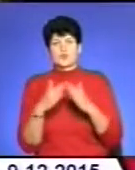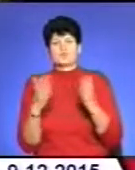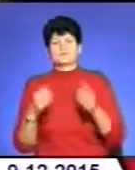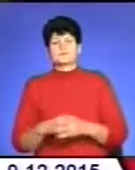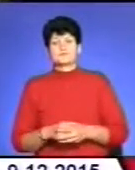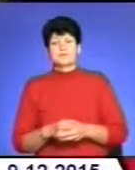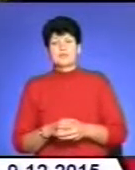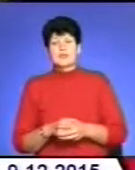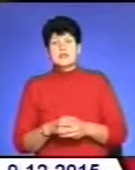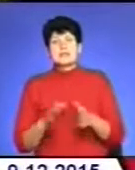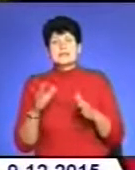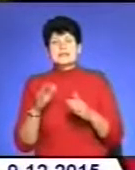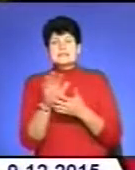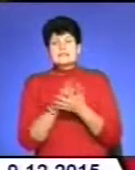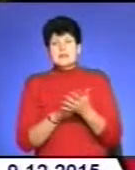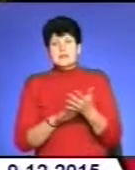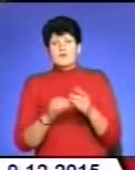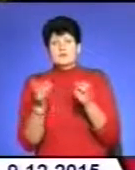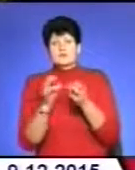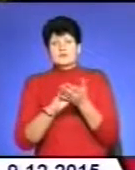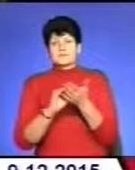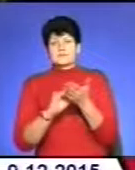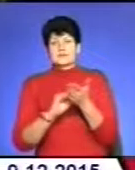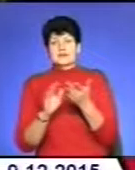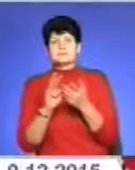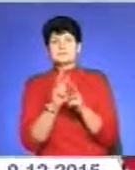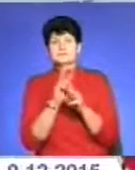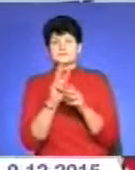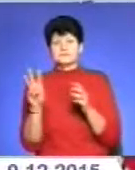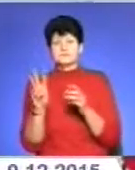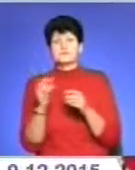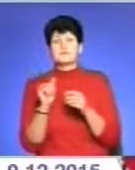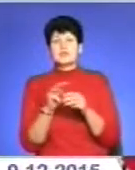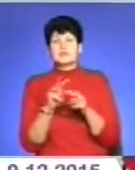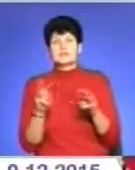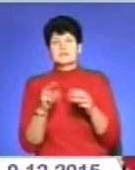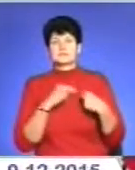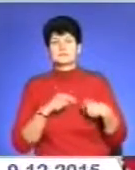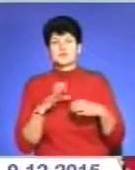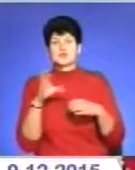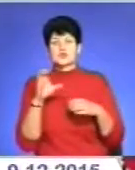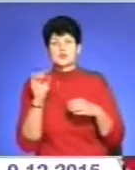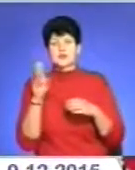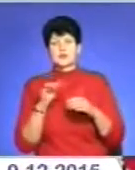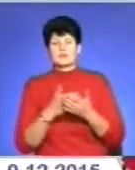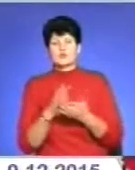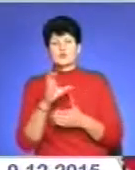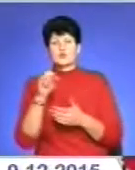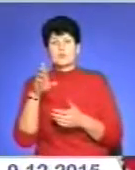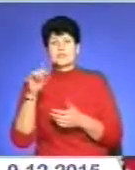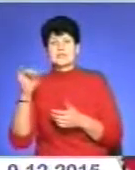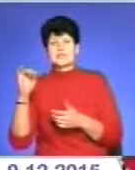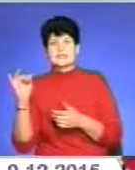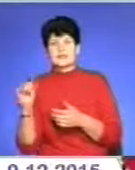Заявку на оформлення субсидії потрібно заповнити на сайті Міністерства соціальної політики. Субсидії.mlsp